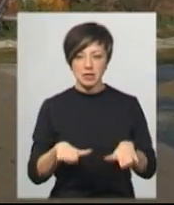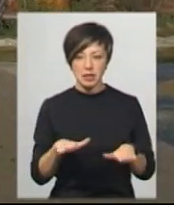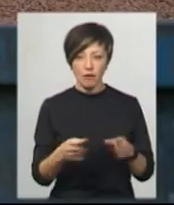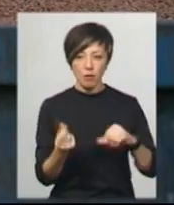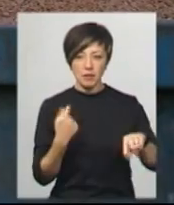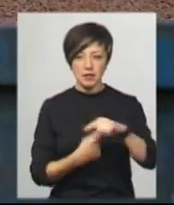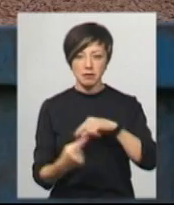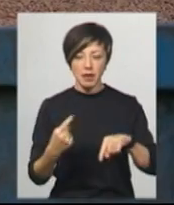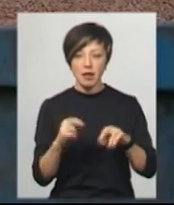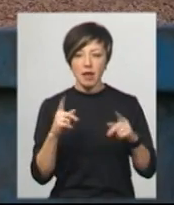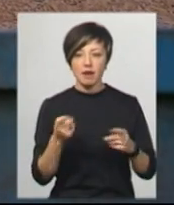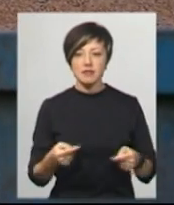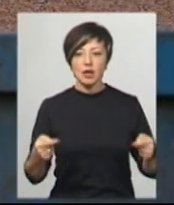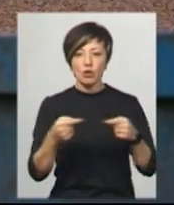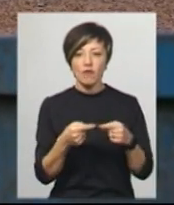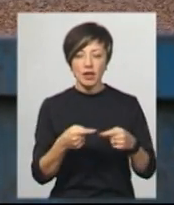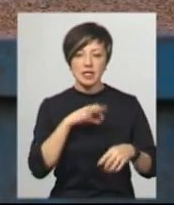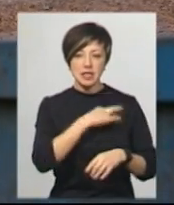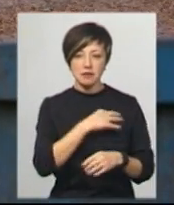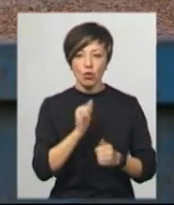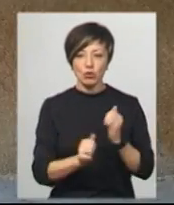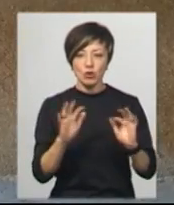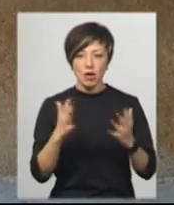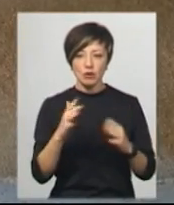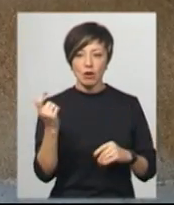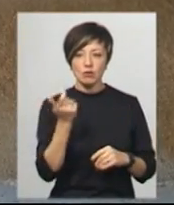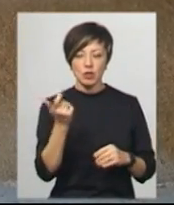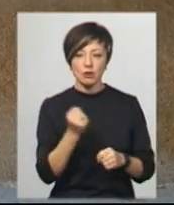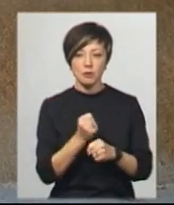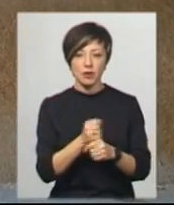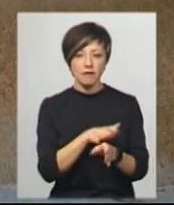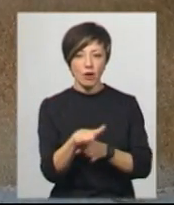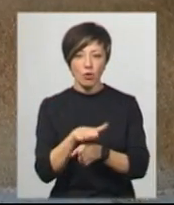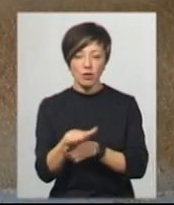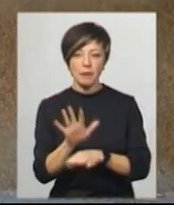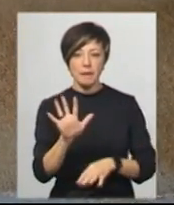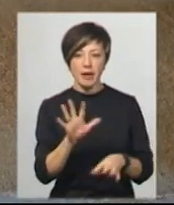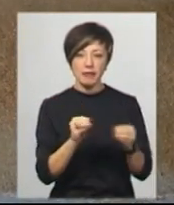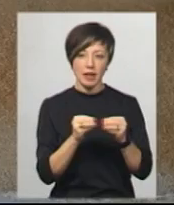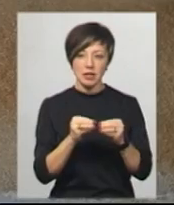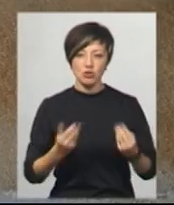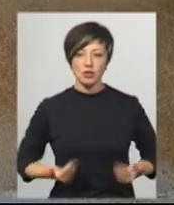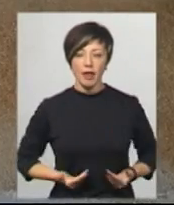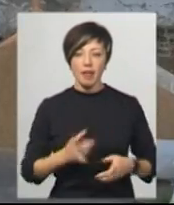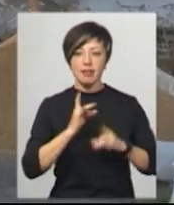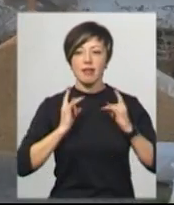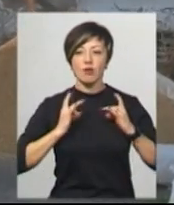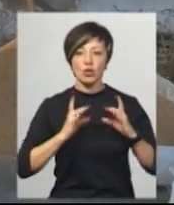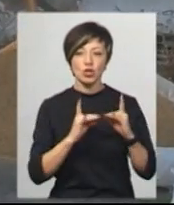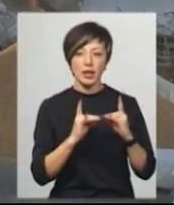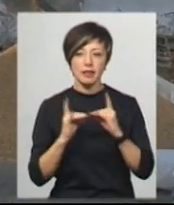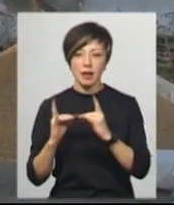підприємця. Як встановило досудове слідство, кожного разу господарські роботи виконували 5-10 мешканців неврологічного